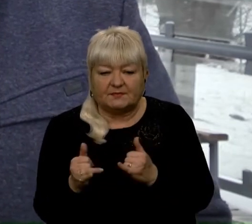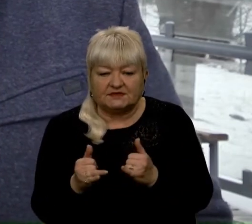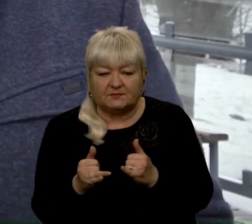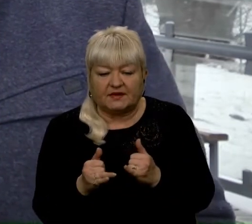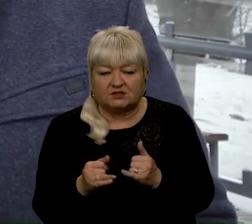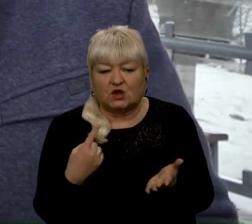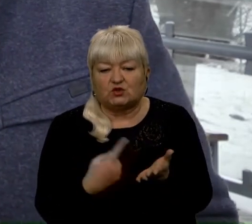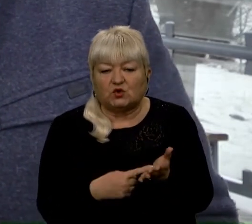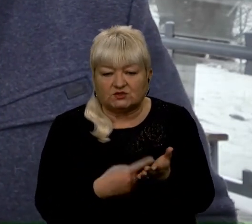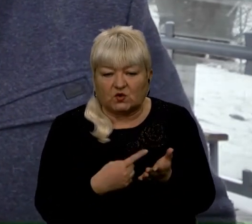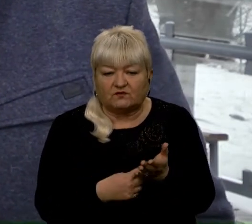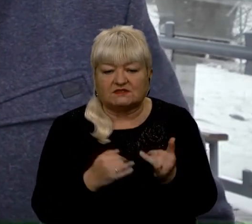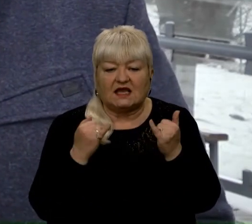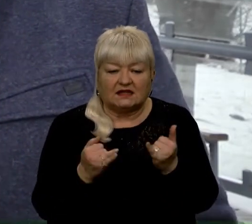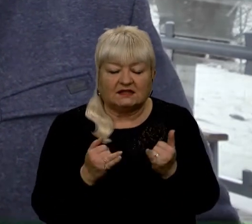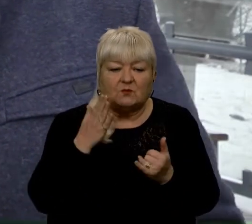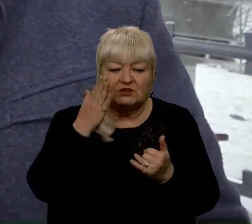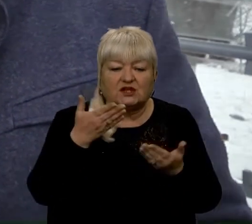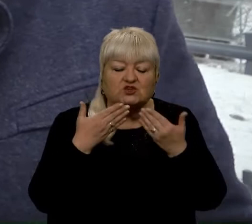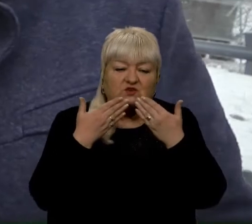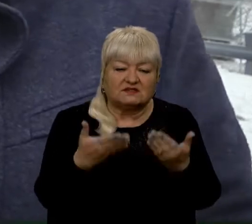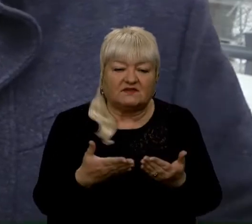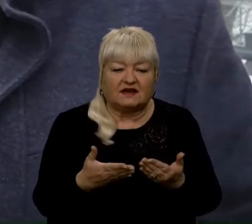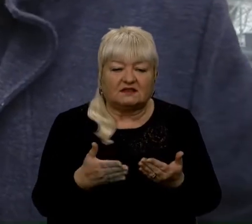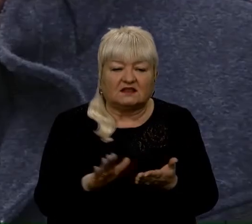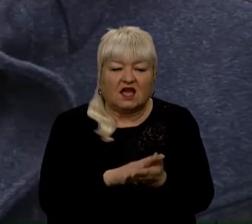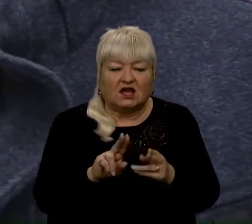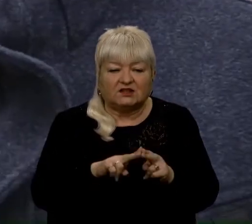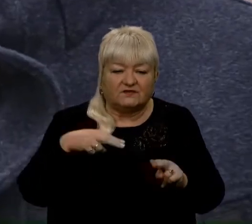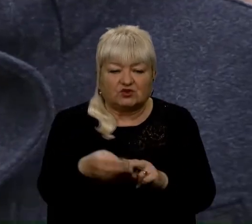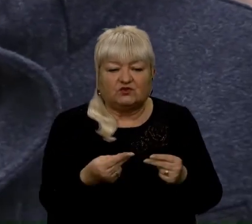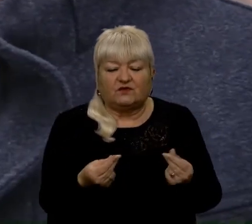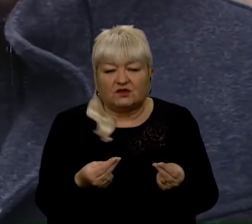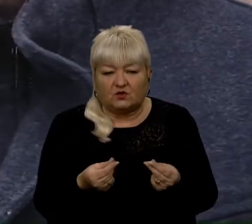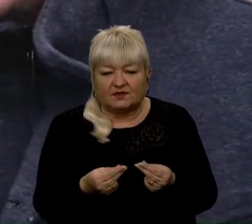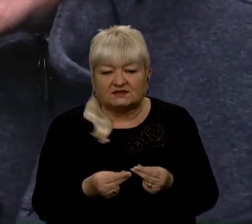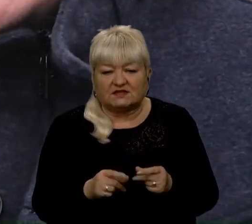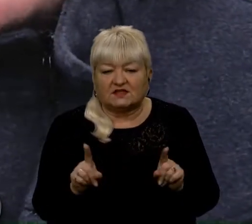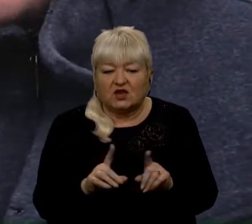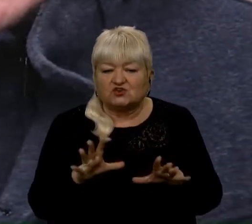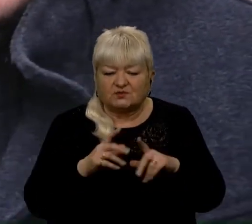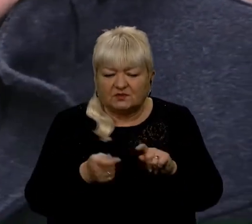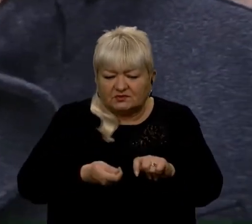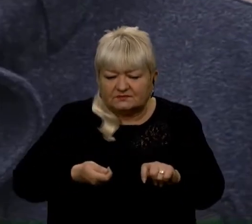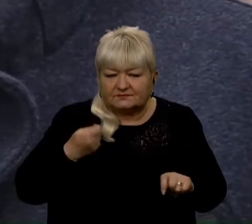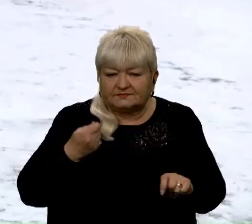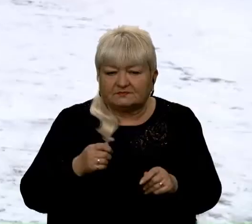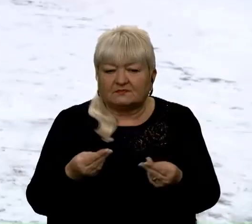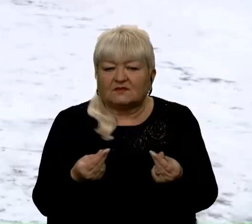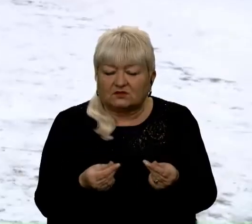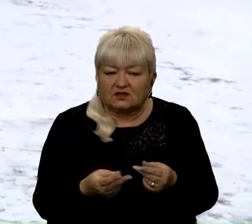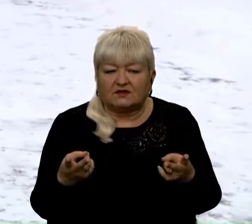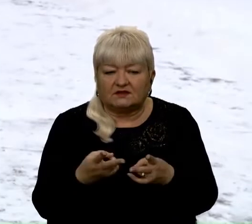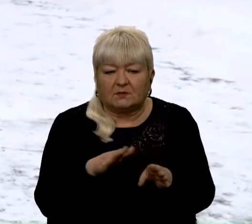доказовості для подальшого звернення на відшкодування компенсації. Та аби не дійшло до тяганини з відшкодуванням, радимо дотримуватись